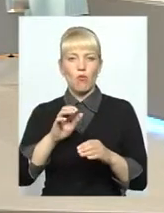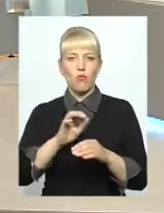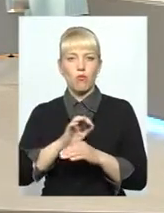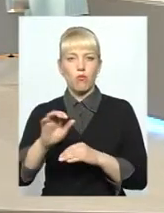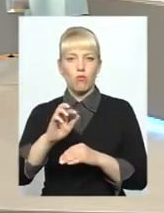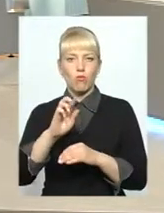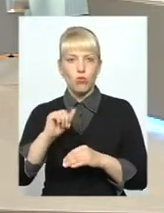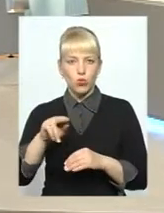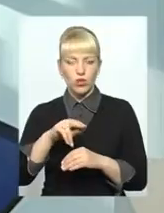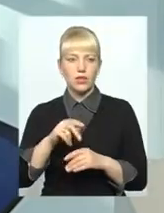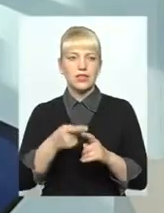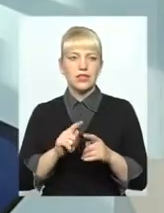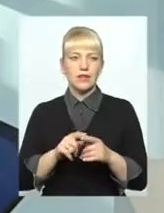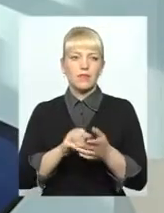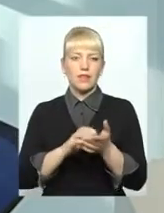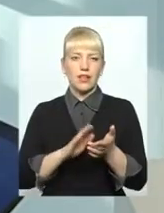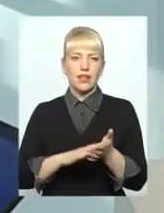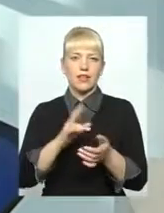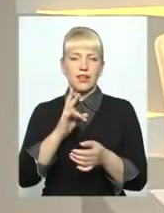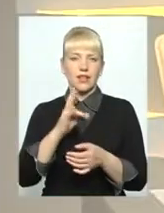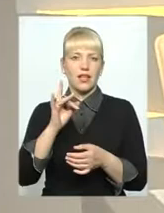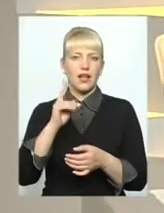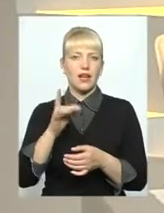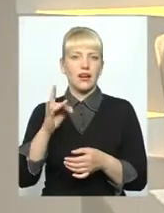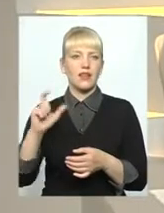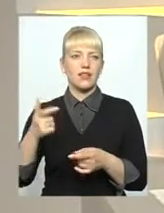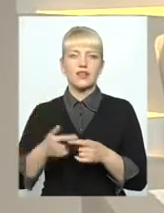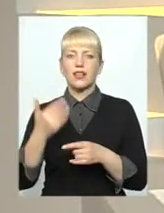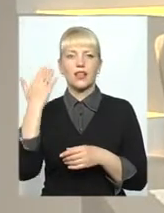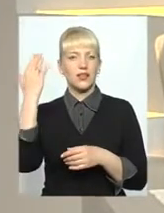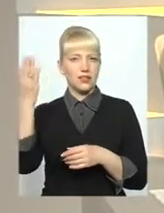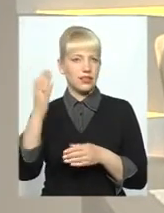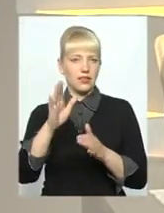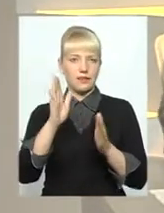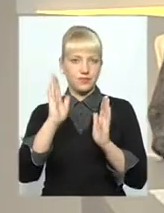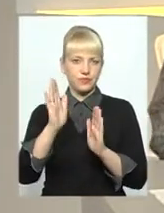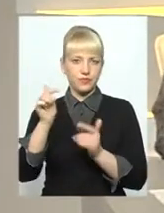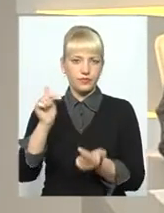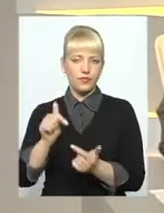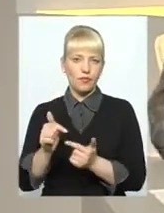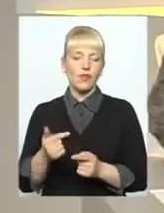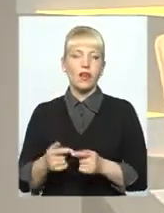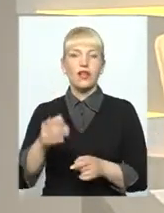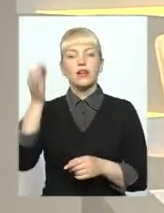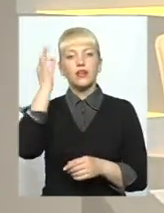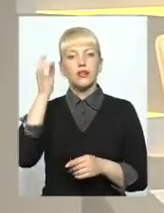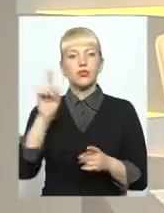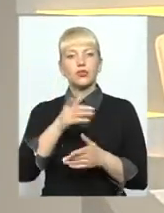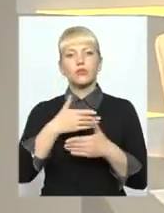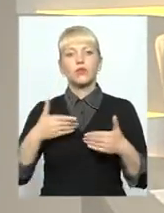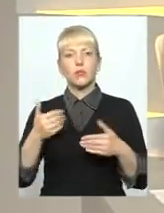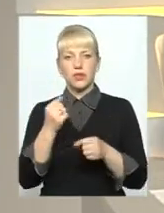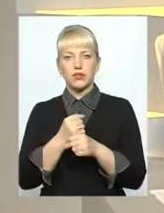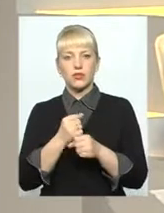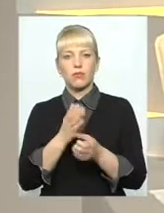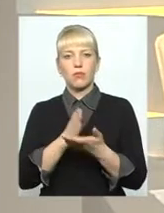постановою НКРЄ. Тобто це вже суто їхня прерога. Так. Нагадаю глядачам, що працюємо для вас